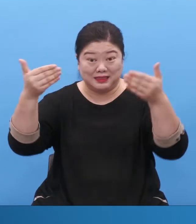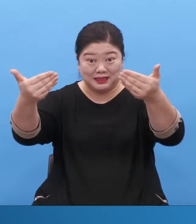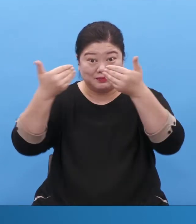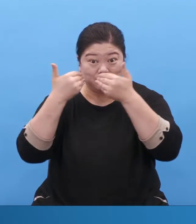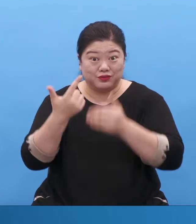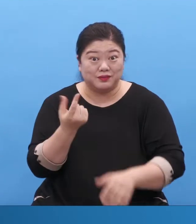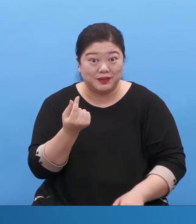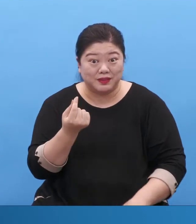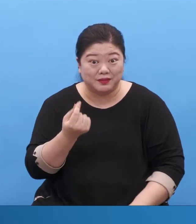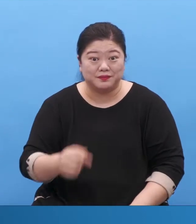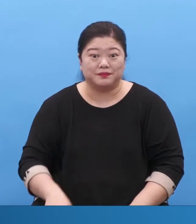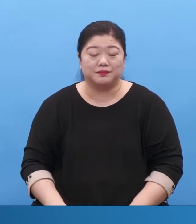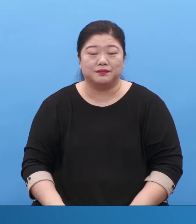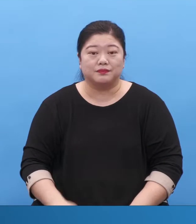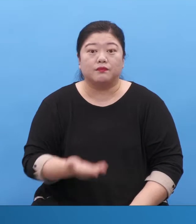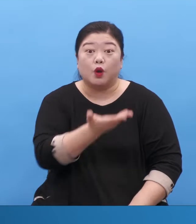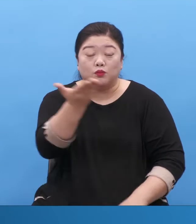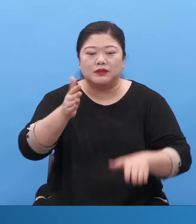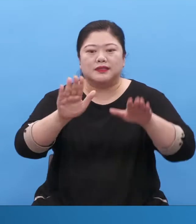제가 지금 꼭 해야 되요.